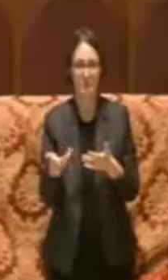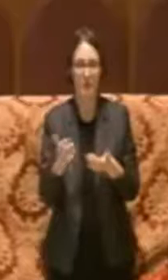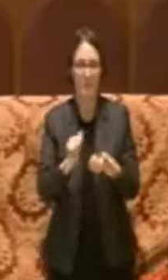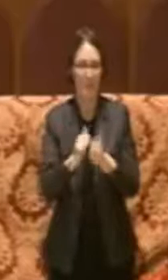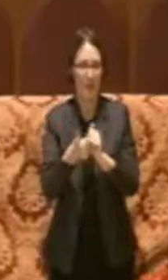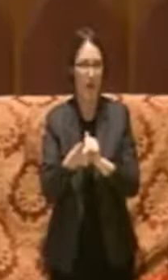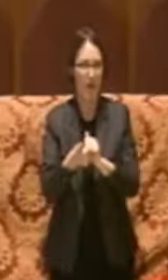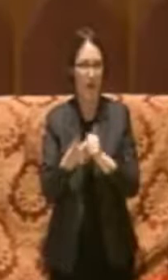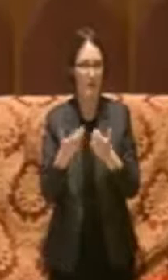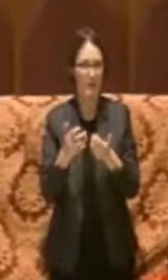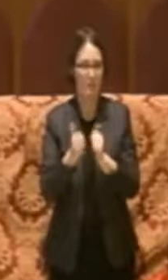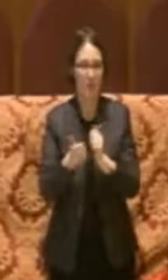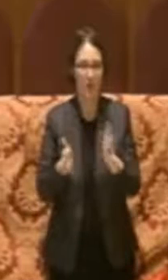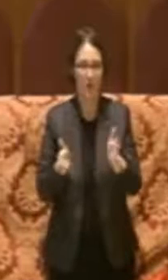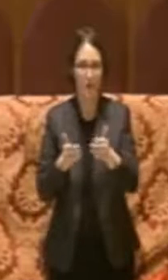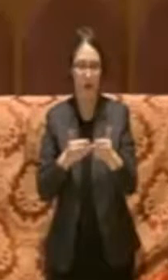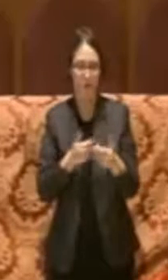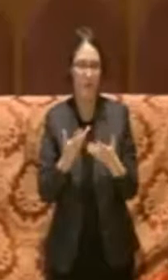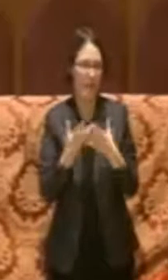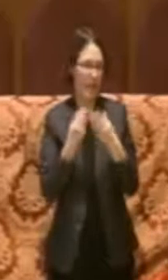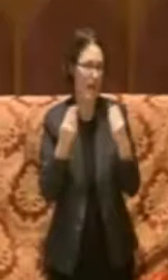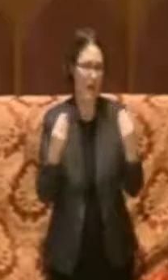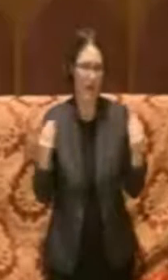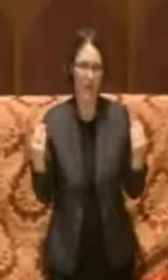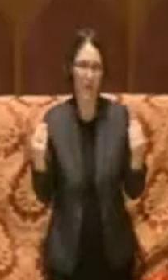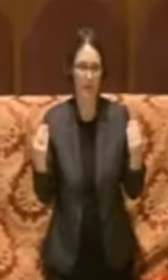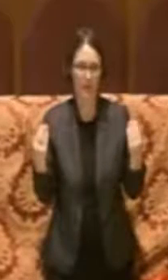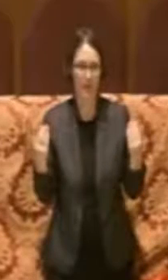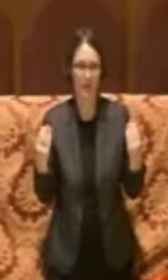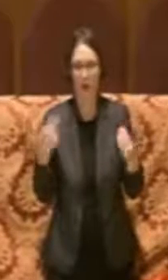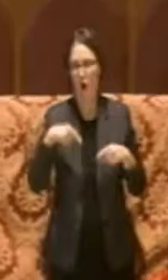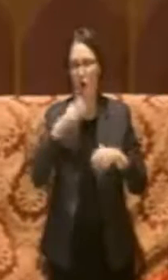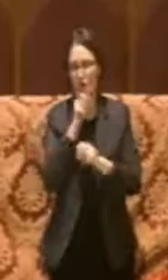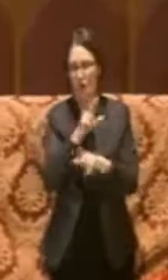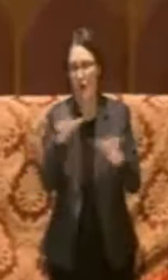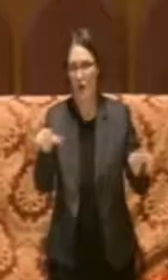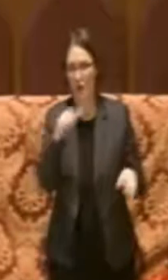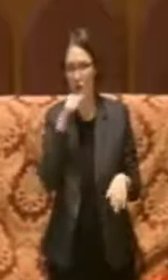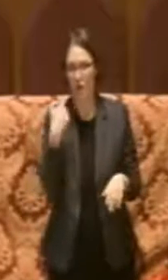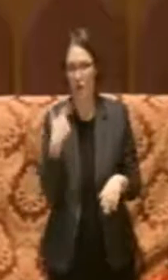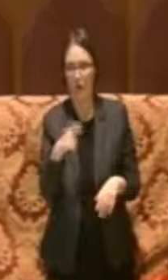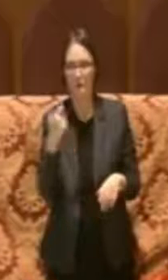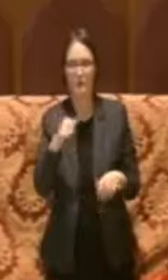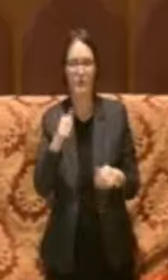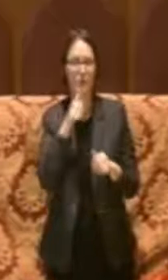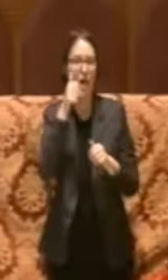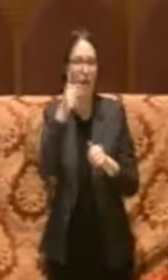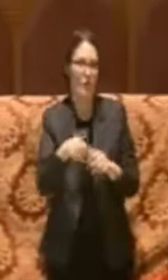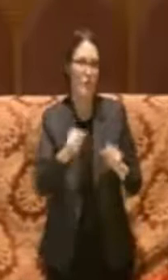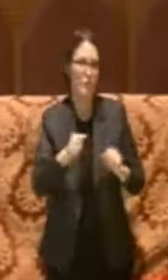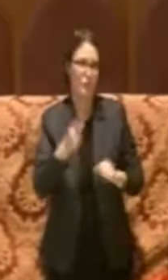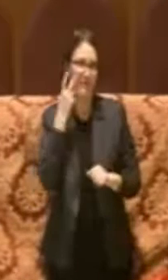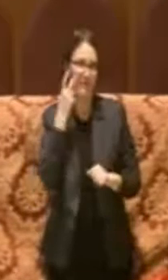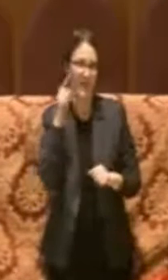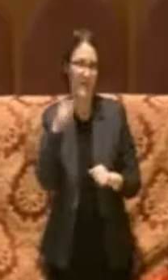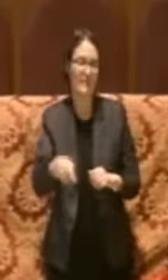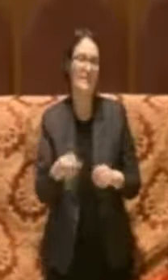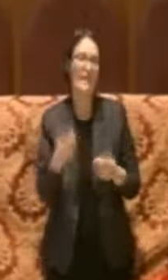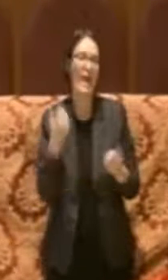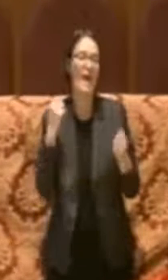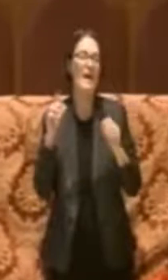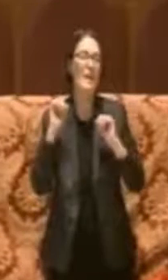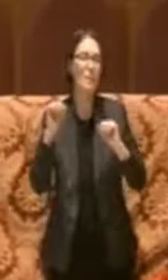più, ma non è importante fare oggi annunci, tanto ci sarà a modo il prossimo anno per vederle queste palestre